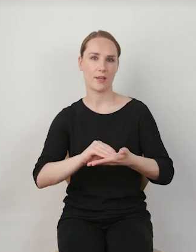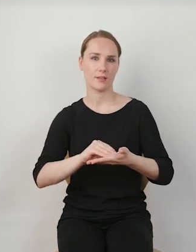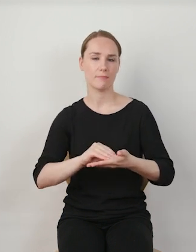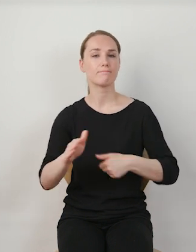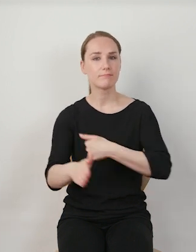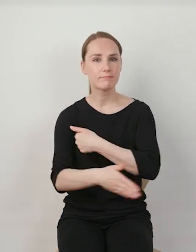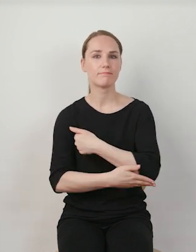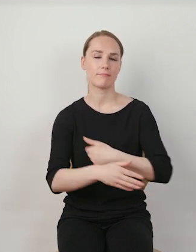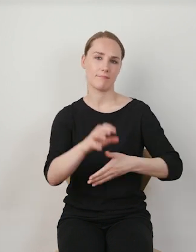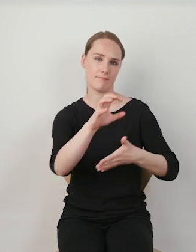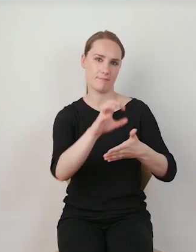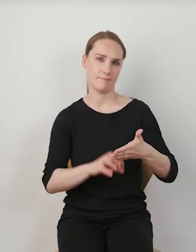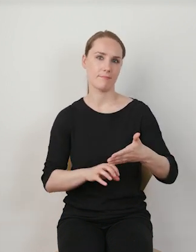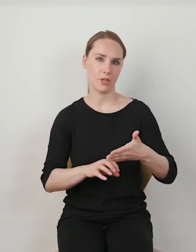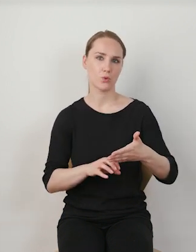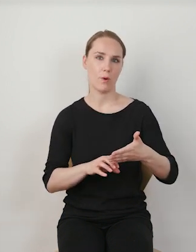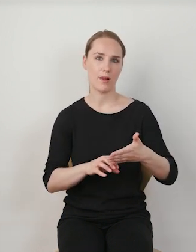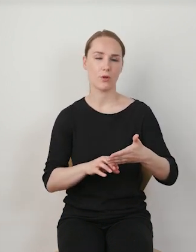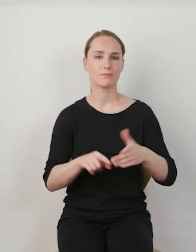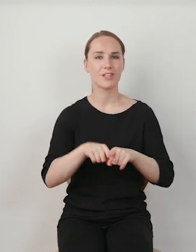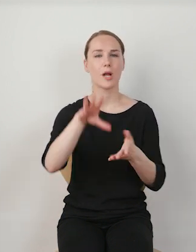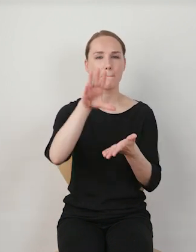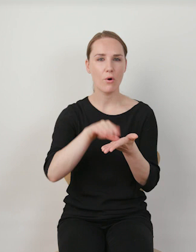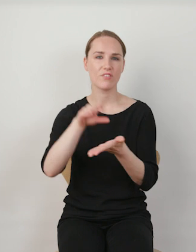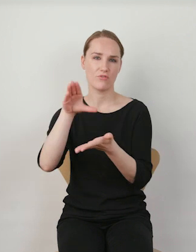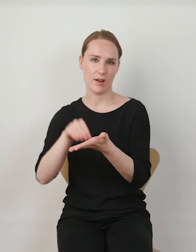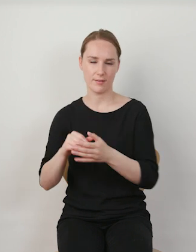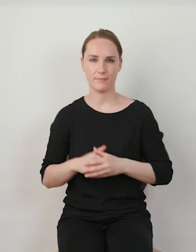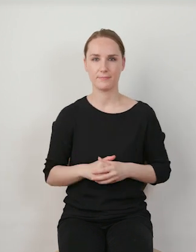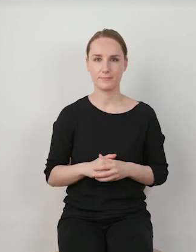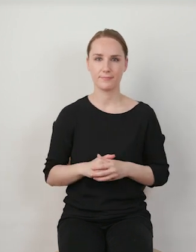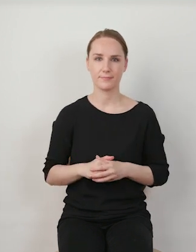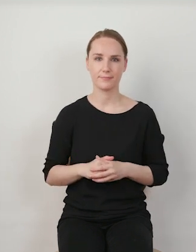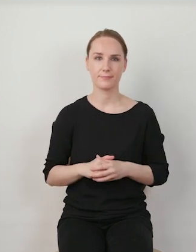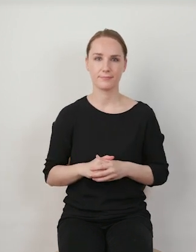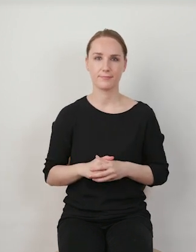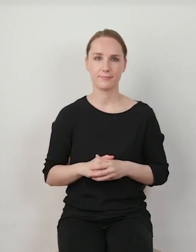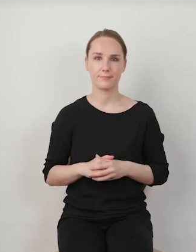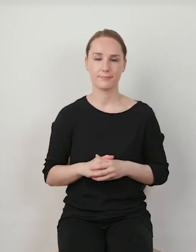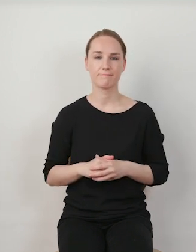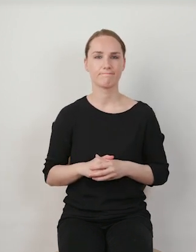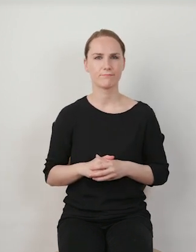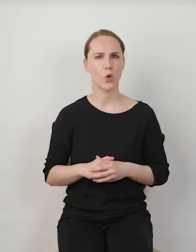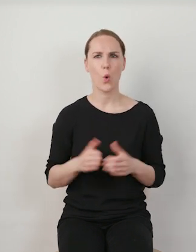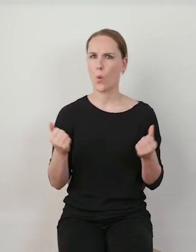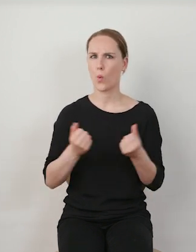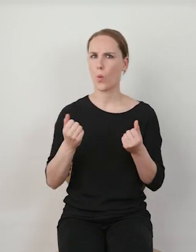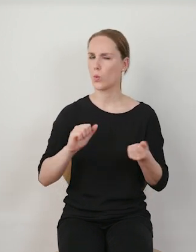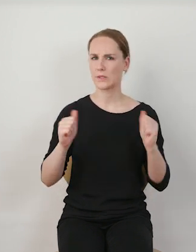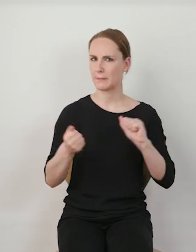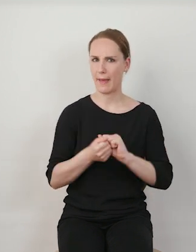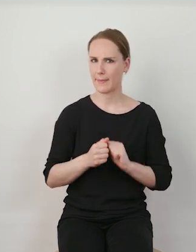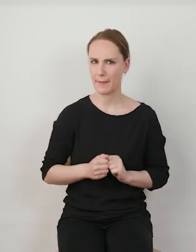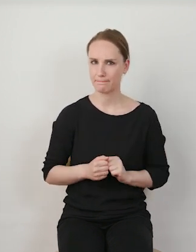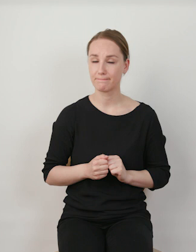tekstualności, oparte na tej replikacji. I to jest dość znacząca zmiana, która wynika po